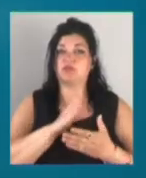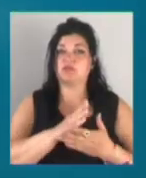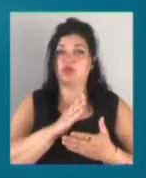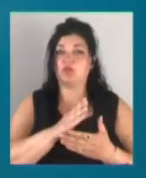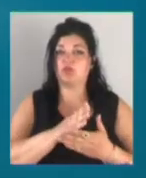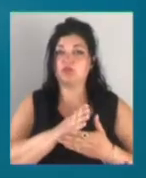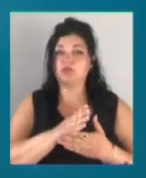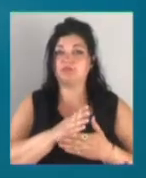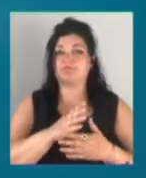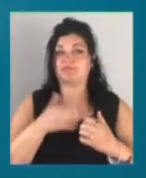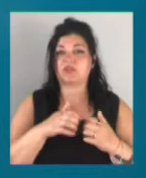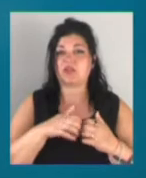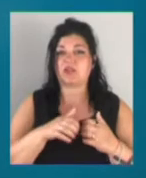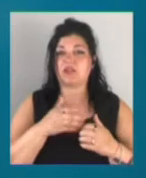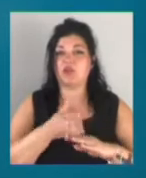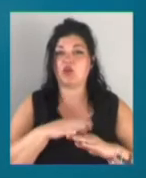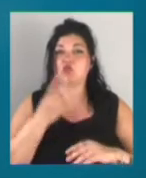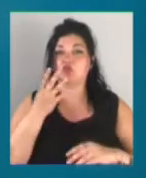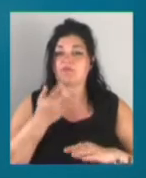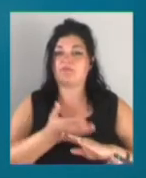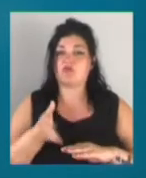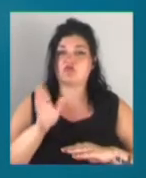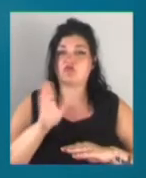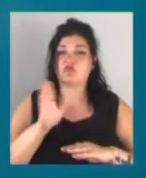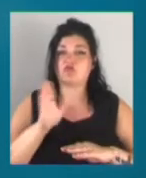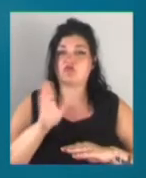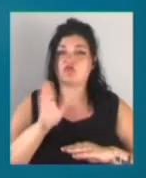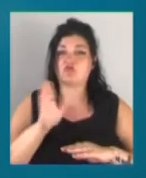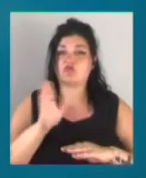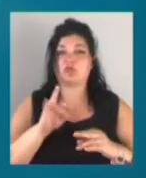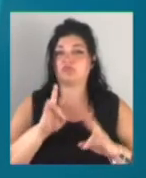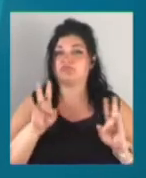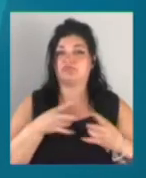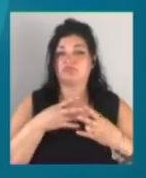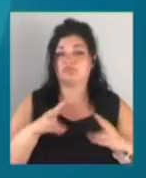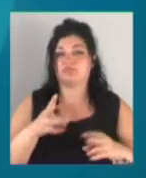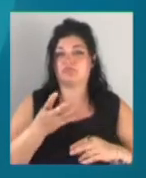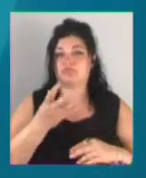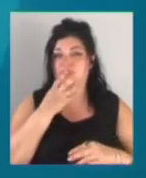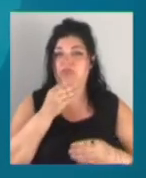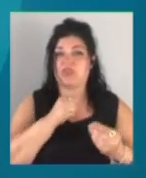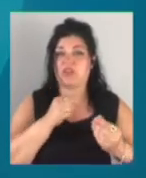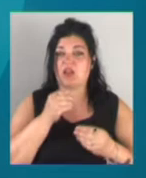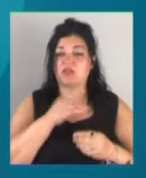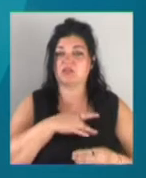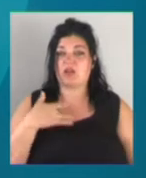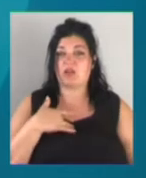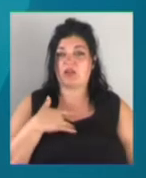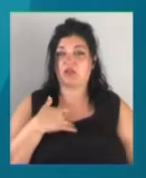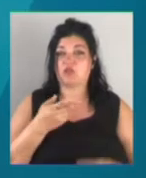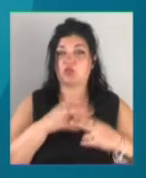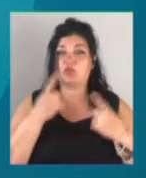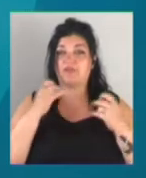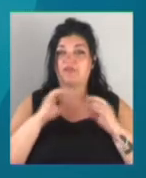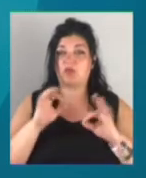стані середньої важкості, четверо – у важкому стані, однак не потребують підключення до апарату у штучну вентиляцію легень. Цю інформацію